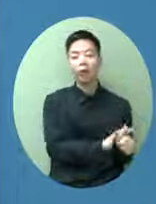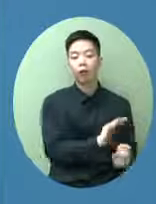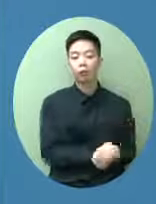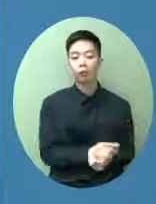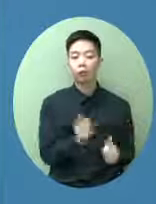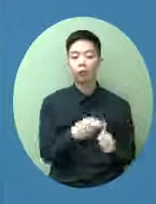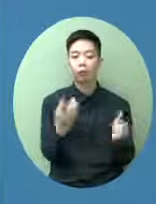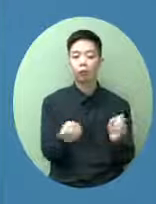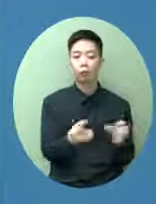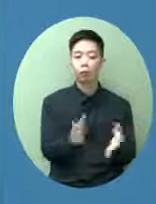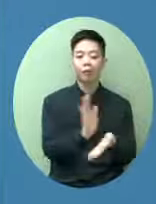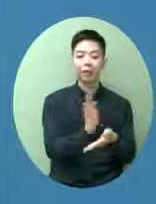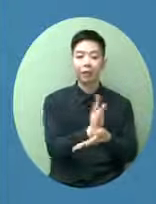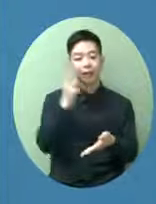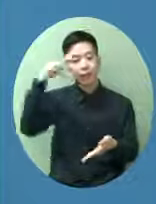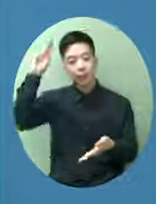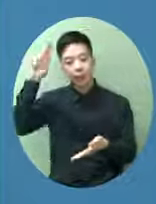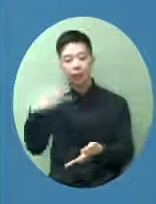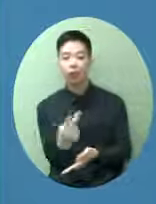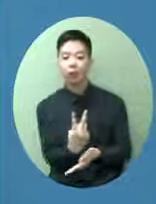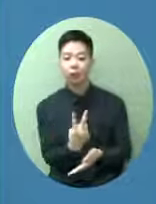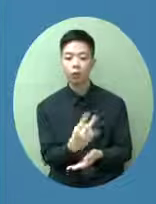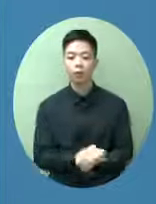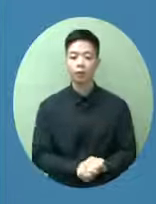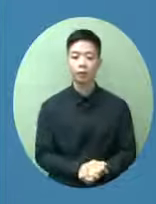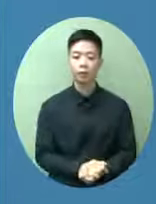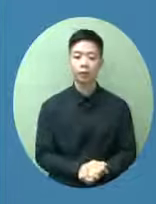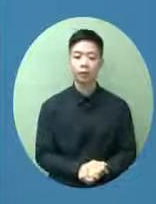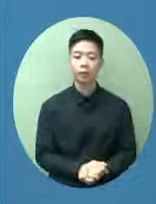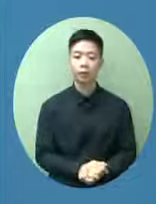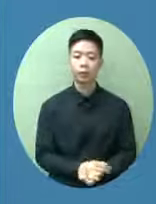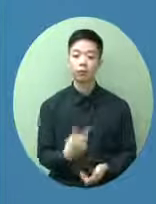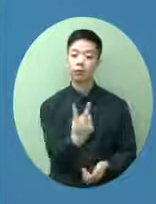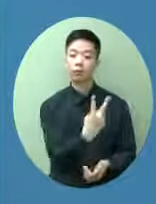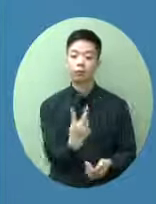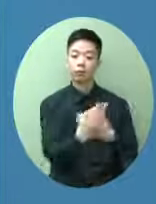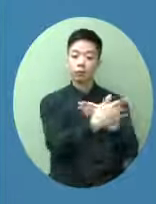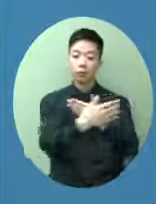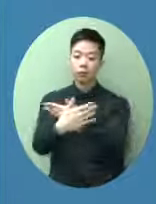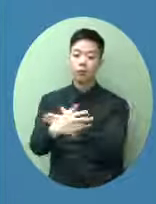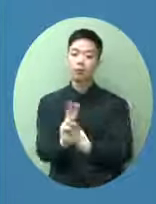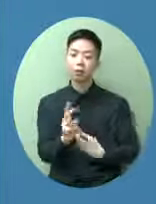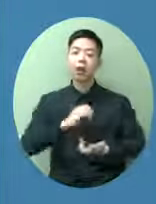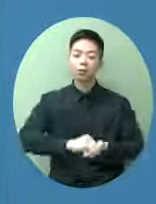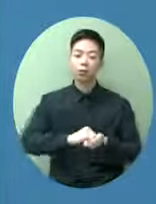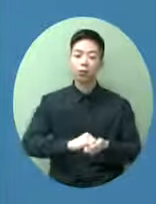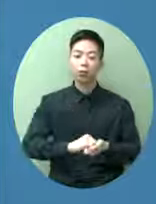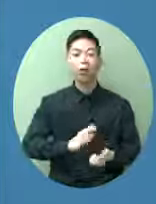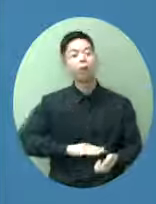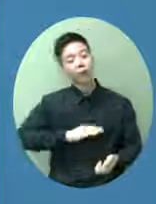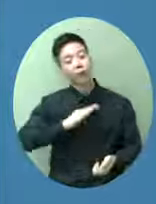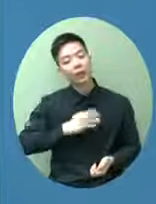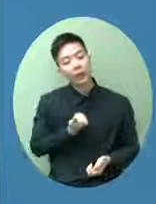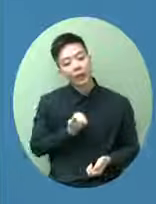印尼和菲律賓這兩個國家兩個總令都是很合作很滿意現在做了的